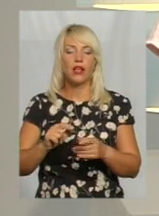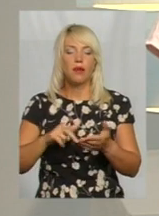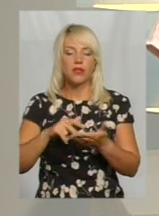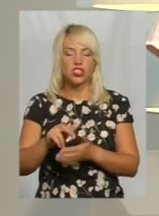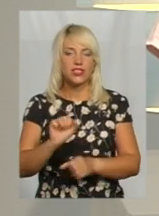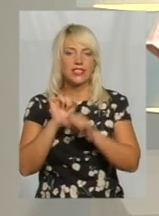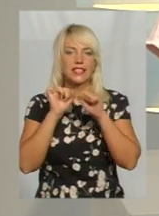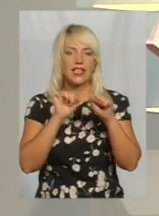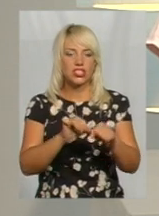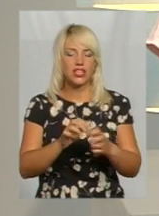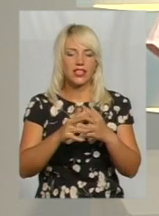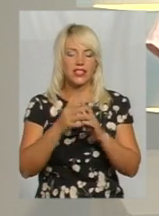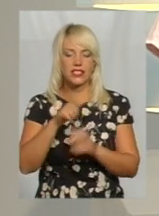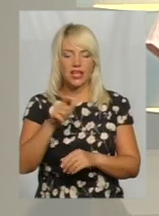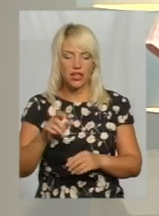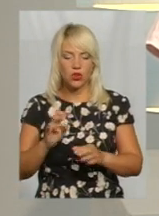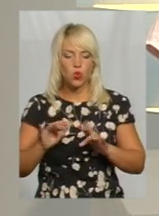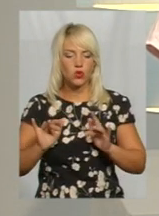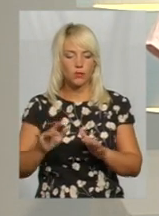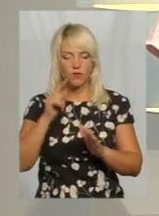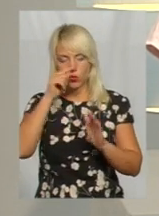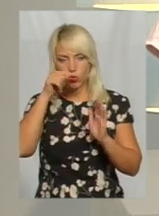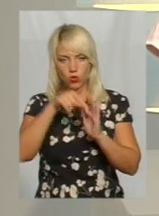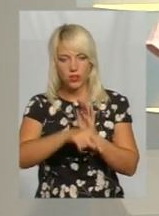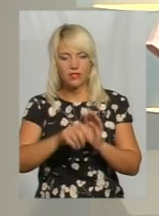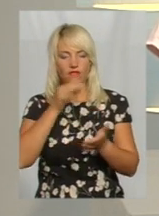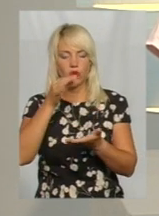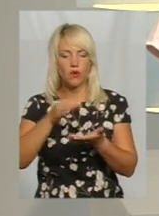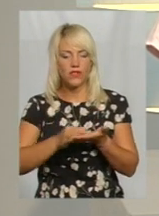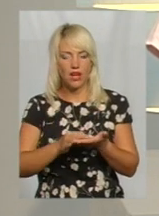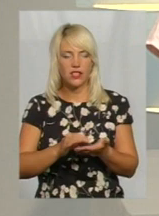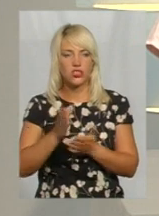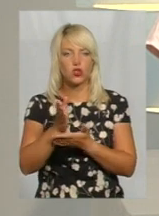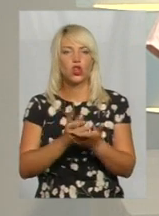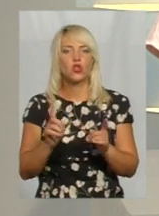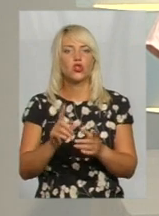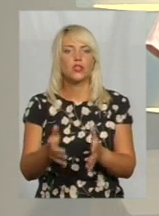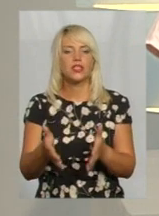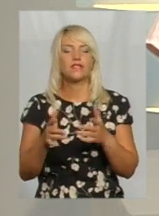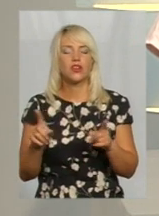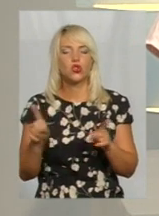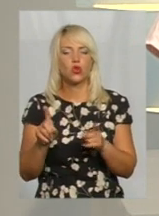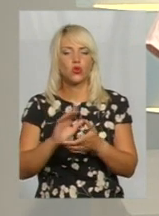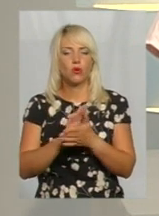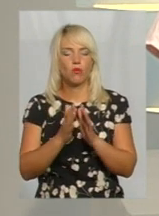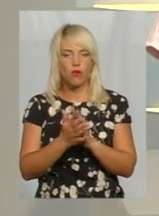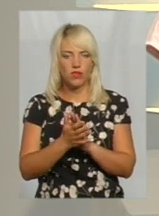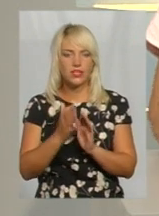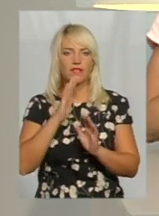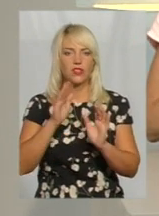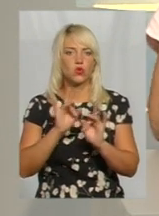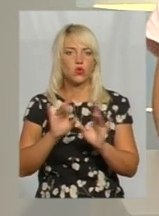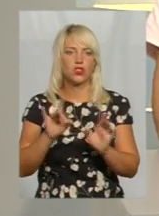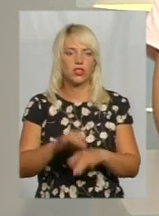У справу втрутились відповідальні служби. Що з'ясували і до чого домовились у сюжеті моєї колеги Тетяни Ворожцової?